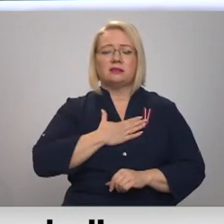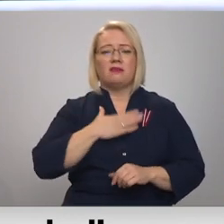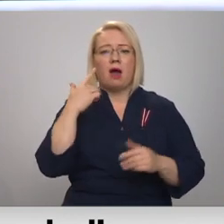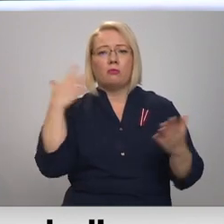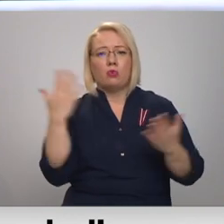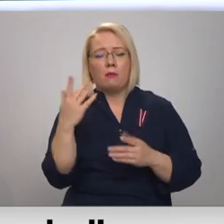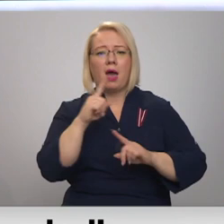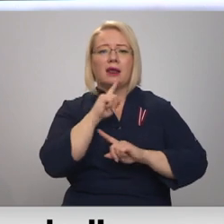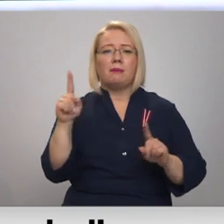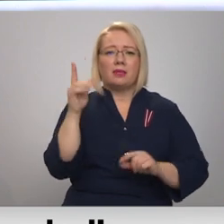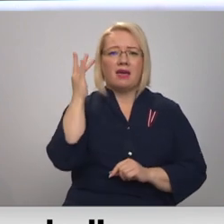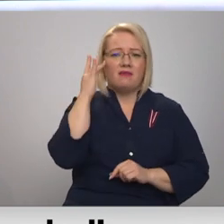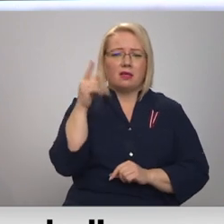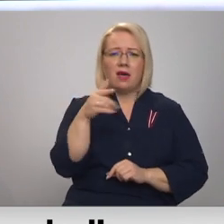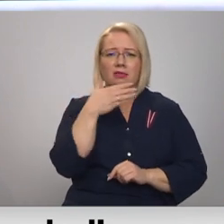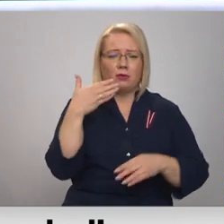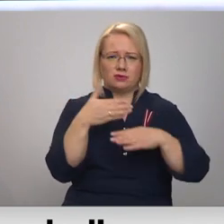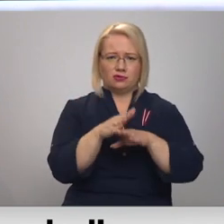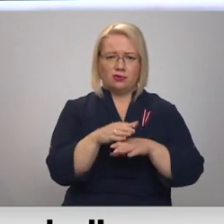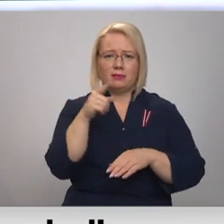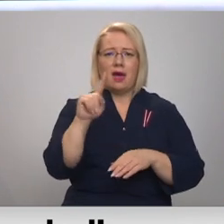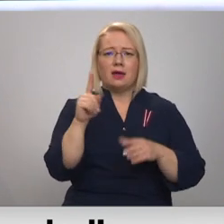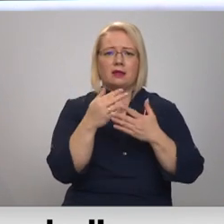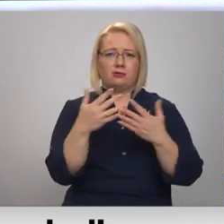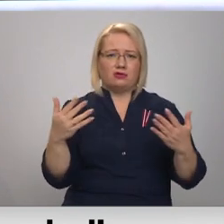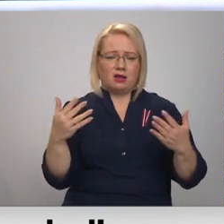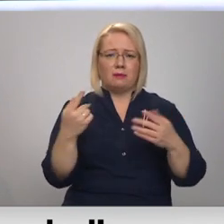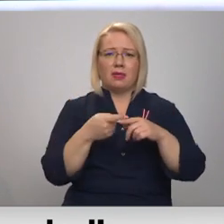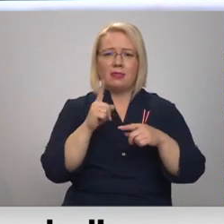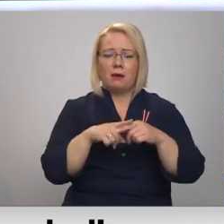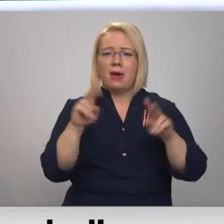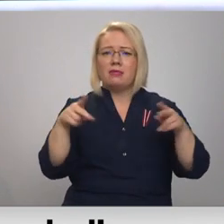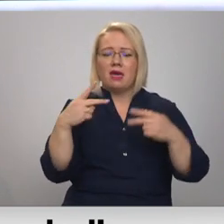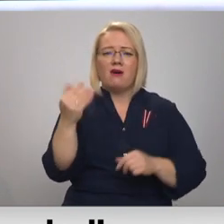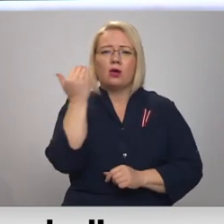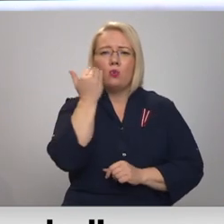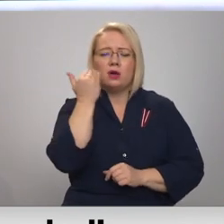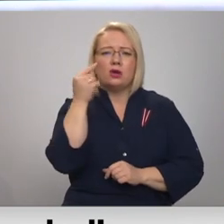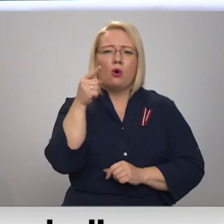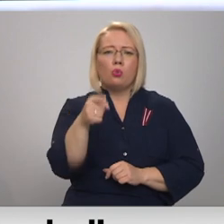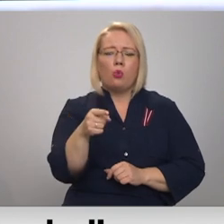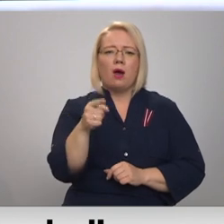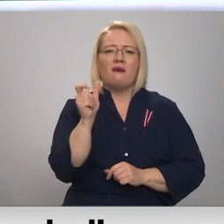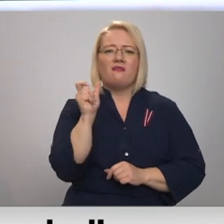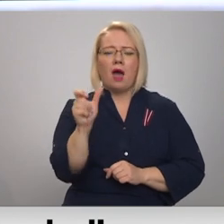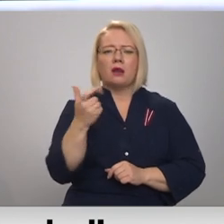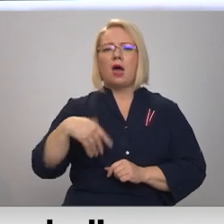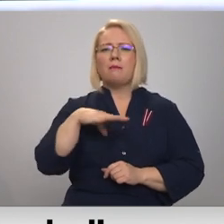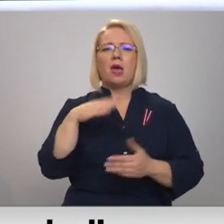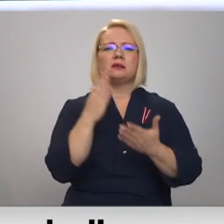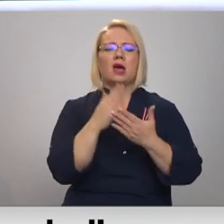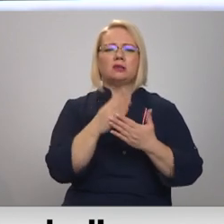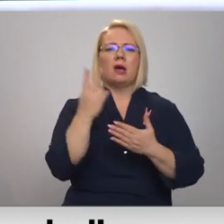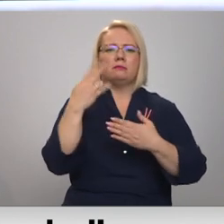viedokli, tad tā nav sašķeltība, tā ir dažādība. Tāpēc nevajag nosaukt to tādā vārdā, ka mēs esam tagad